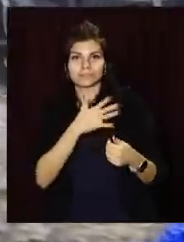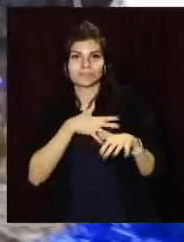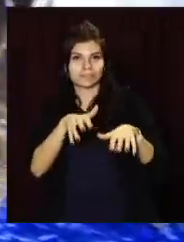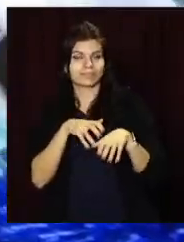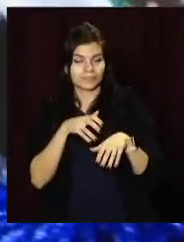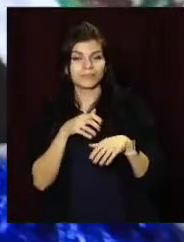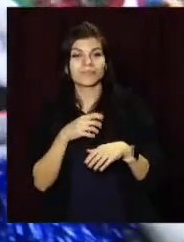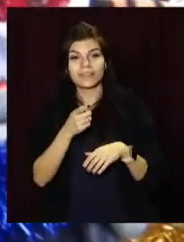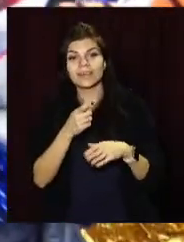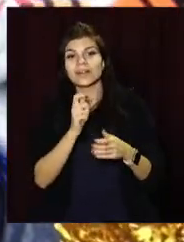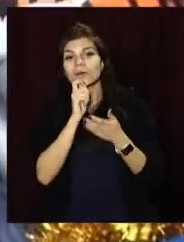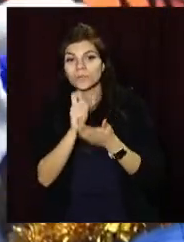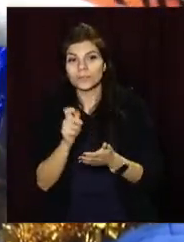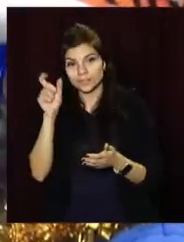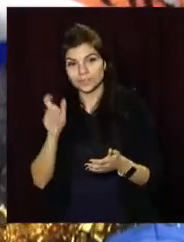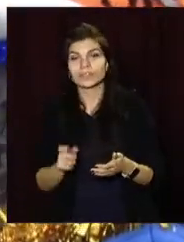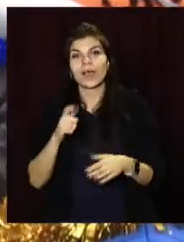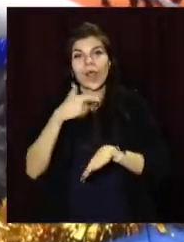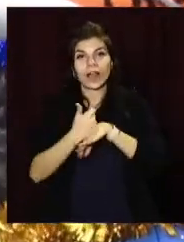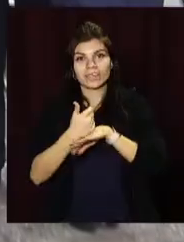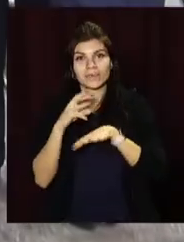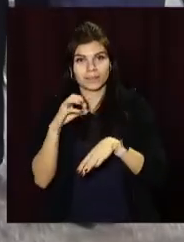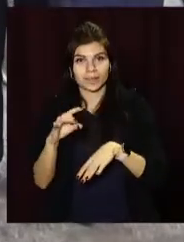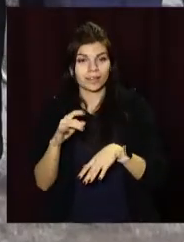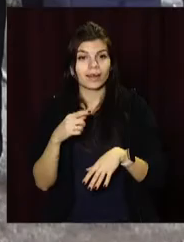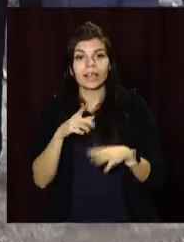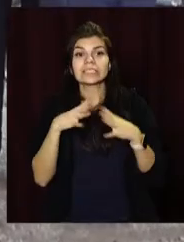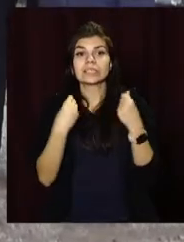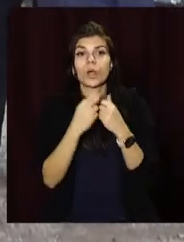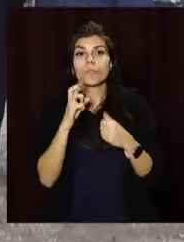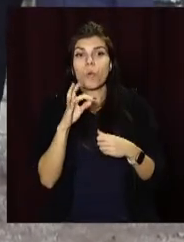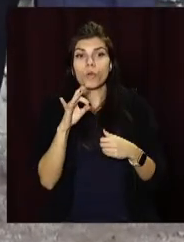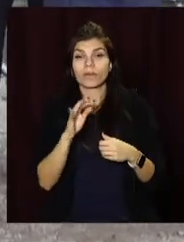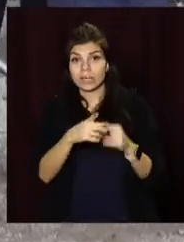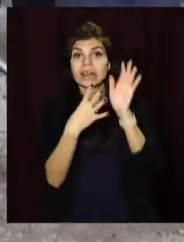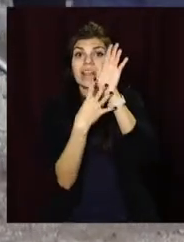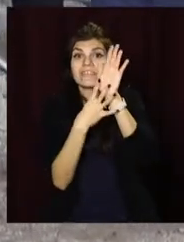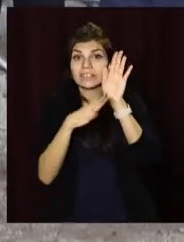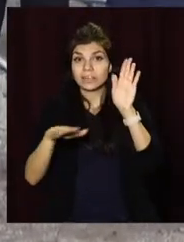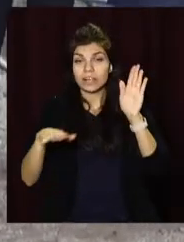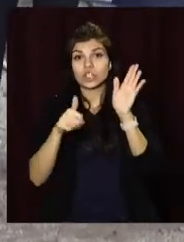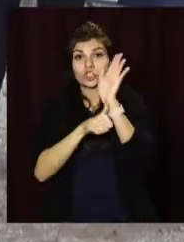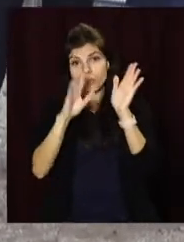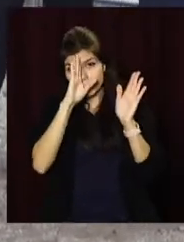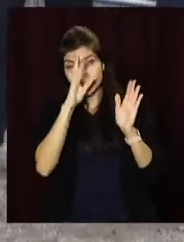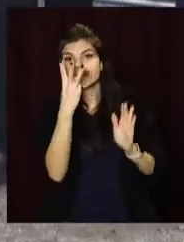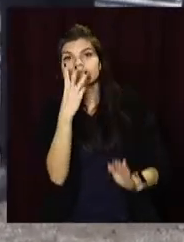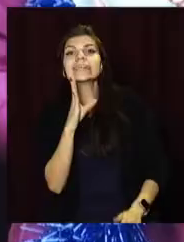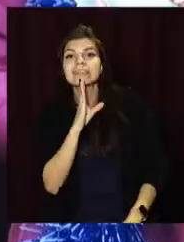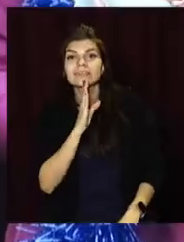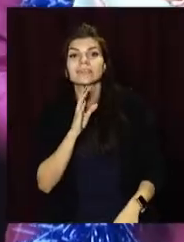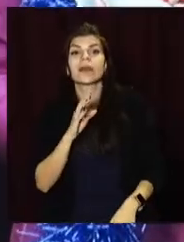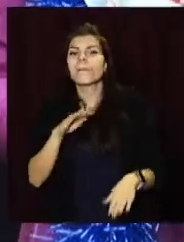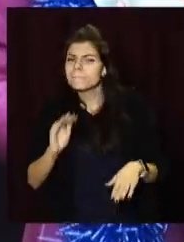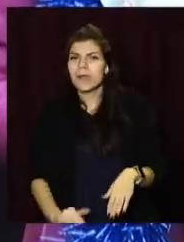ролі черівника з подарунками міський голова Андрій Білоусов. У сім'ї боровиків виховують дев'ятьох дітей – шістьох хлопчиків та трьох дівчаток.